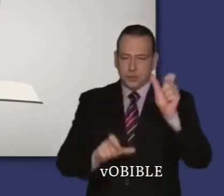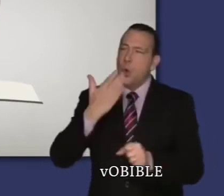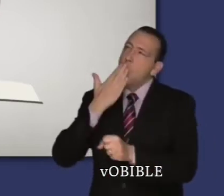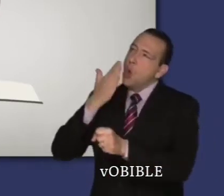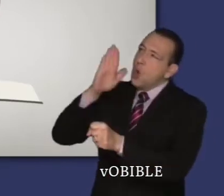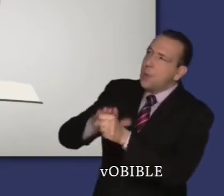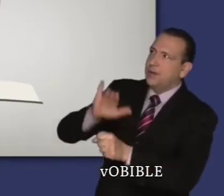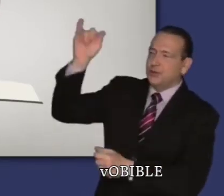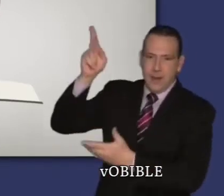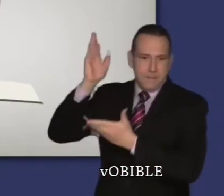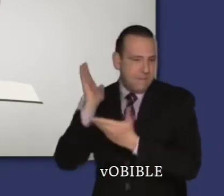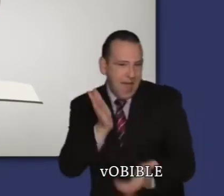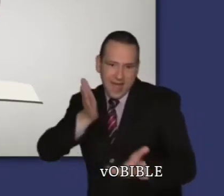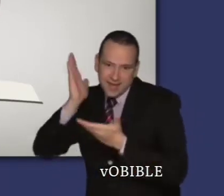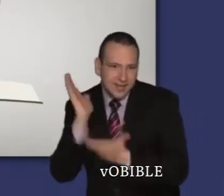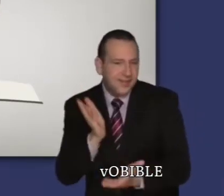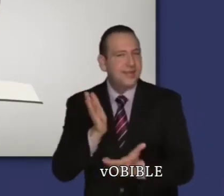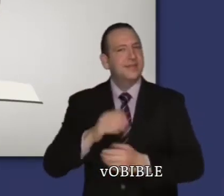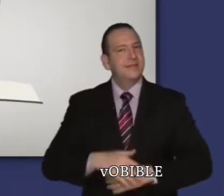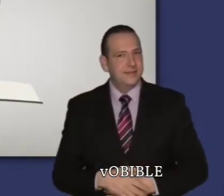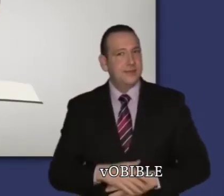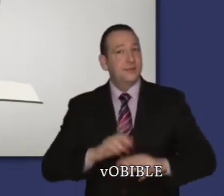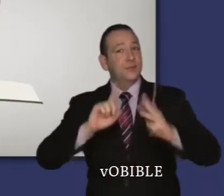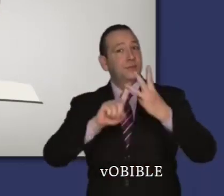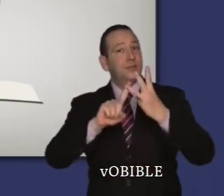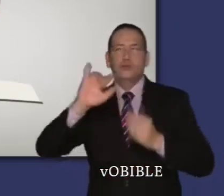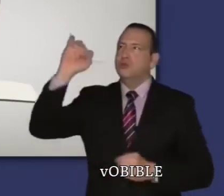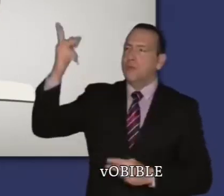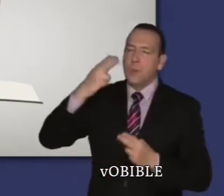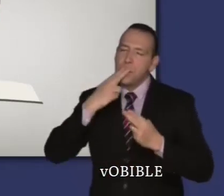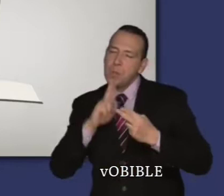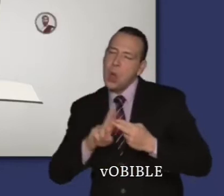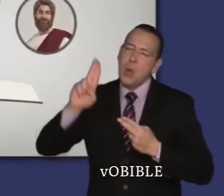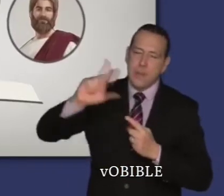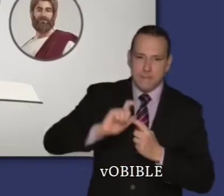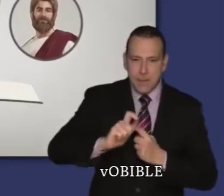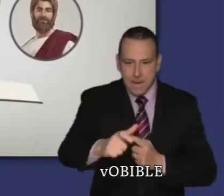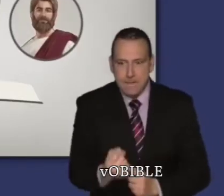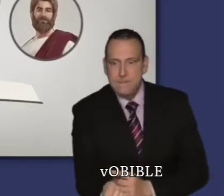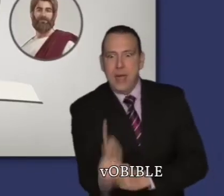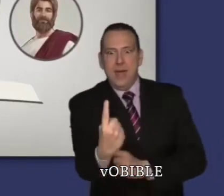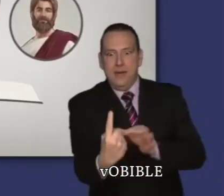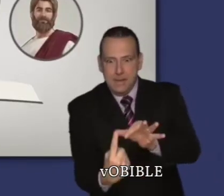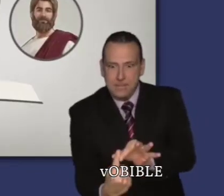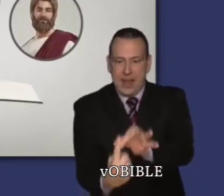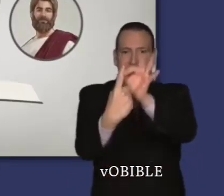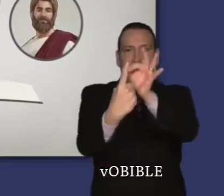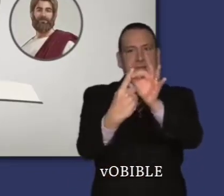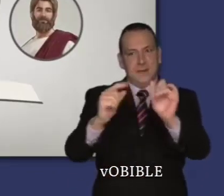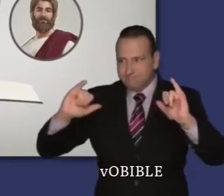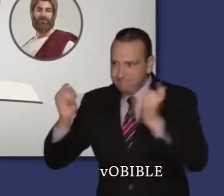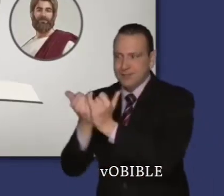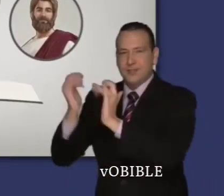Notez comment les patriarches ont obtenu l'approbation de Dieu et pourquoi ils ont été bénis. Et voyez comment les promesses de Jéhovah à ses